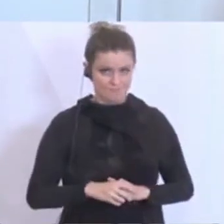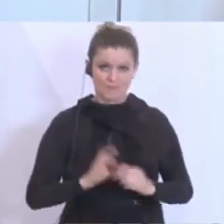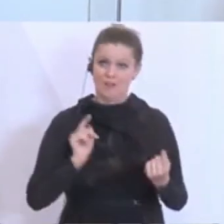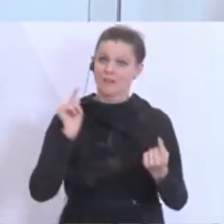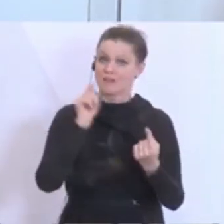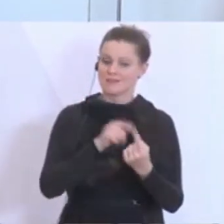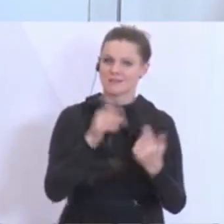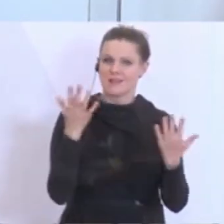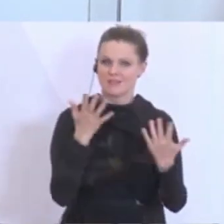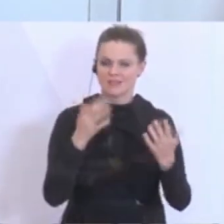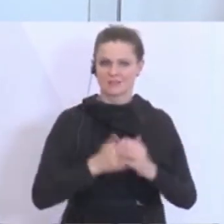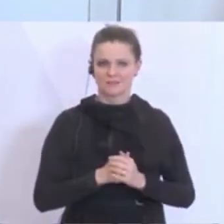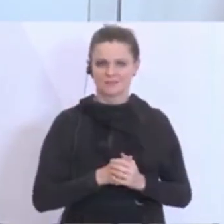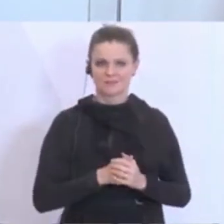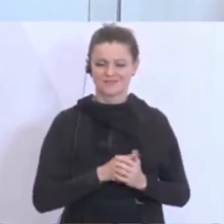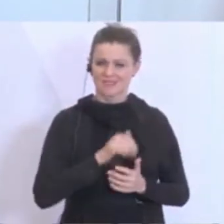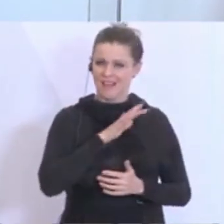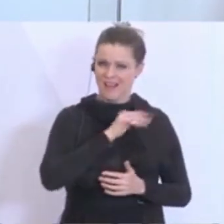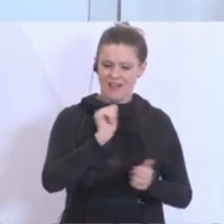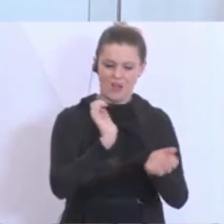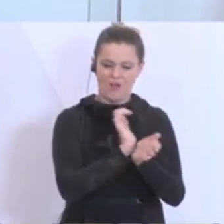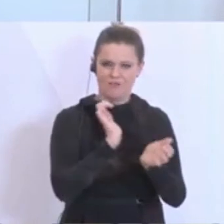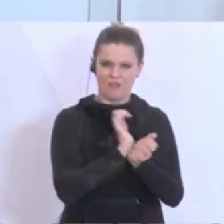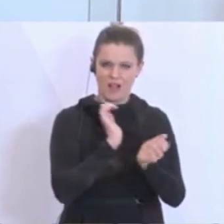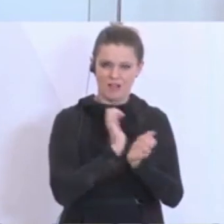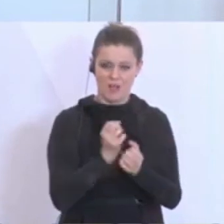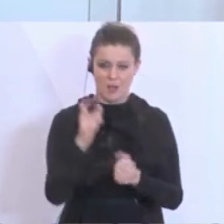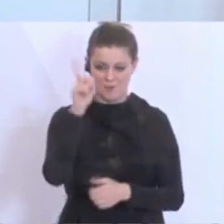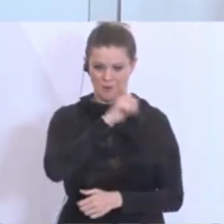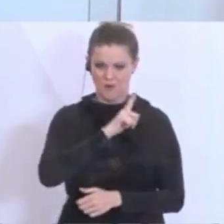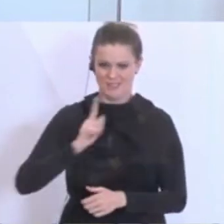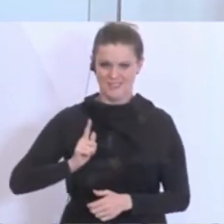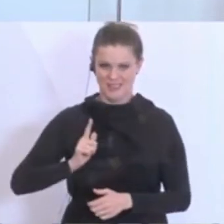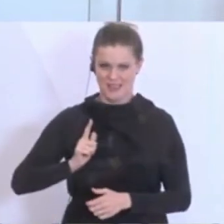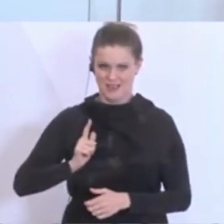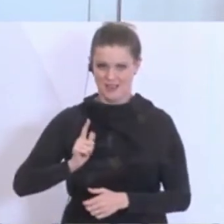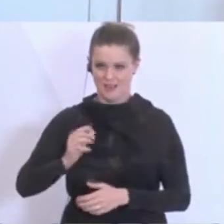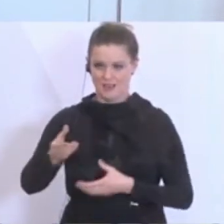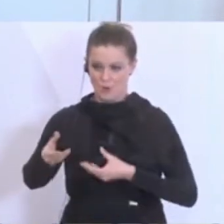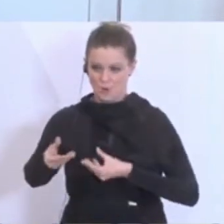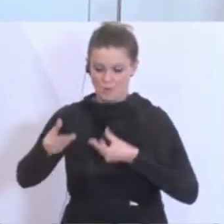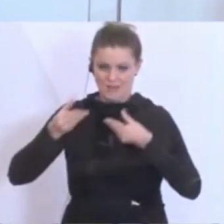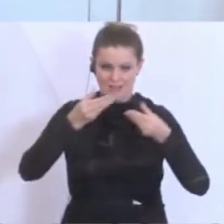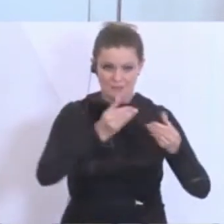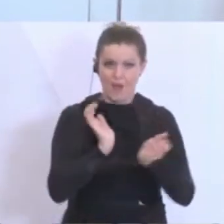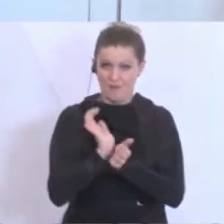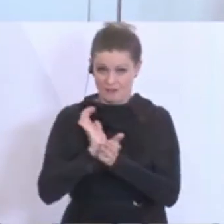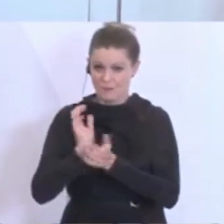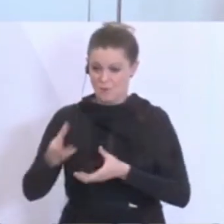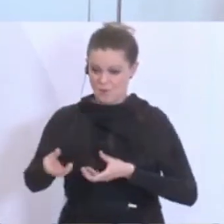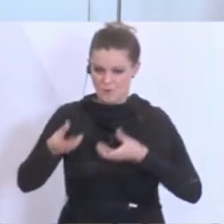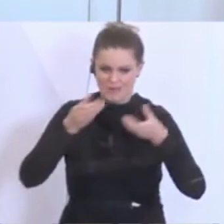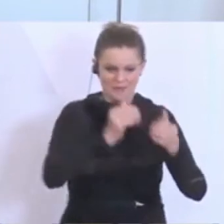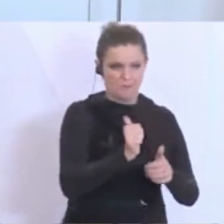hier jene Aufgaben, die von der Sicherheitsexekutive dem österreichischen Bundesheer übertragen werden, bestmöglich und